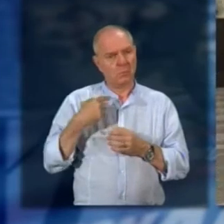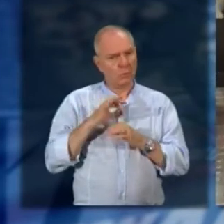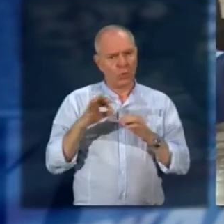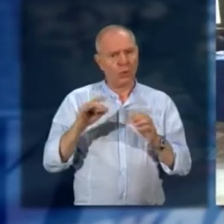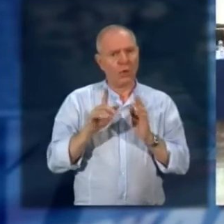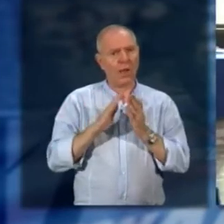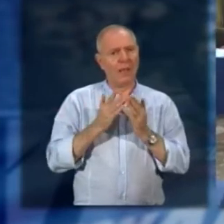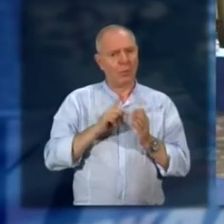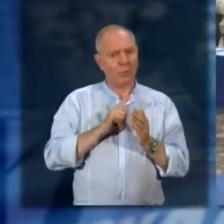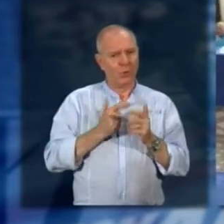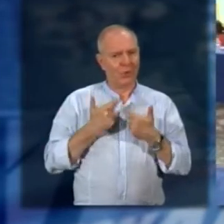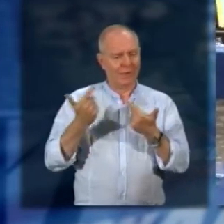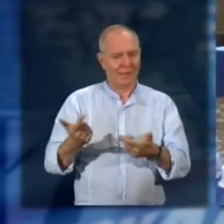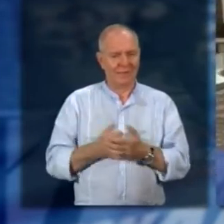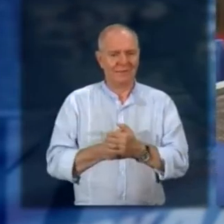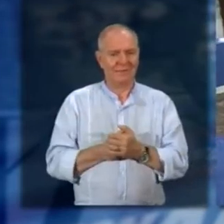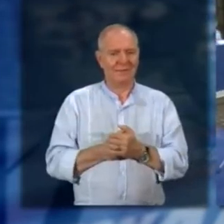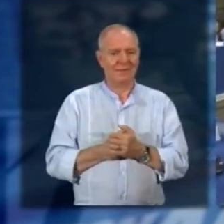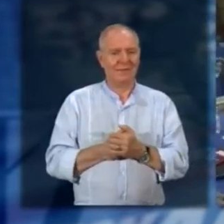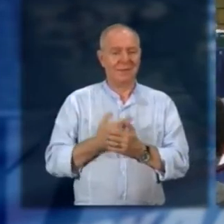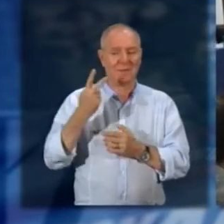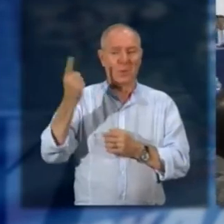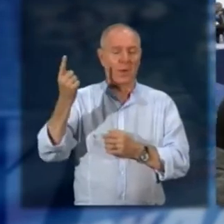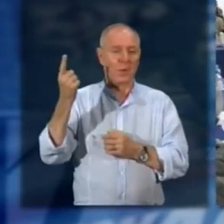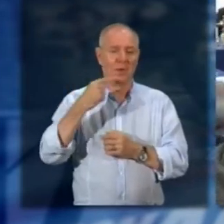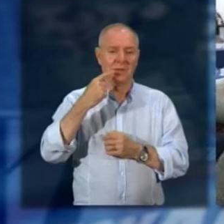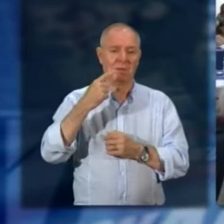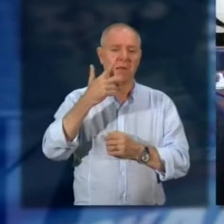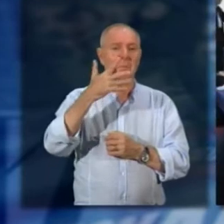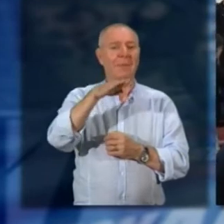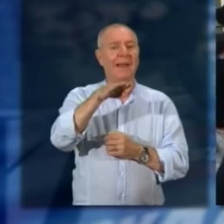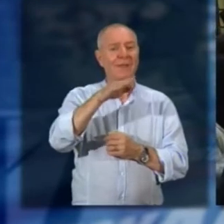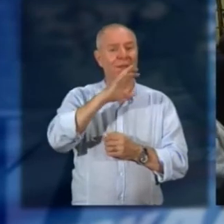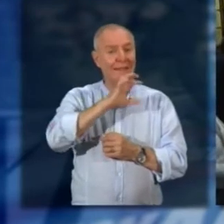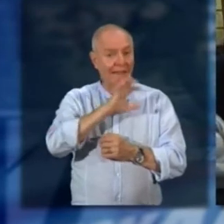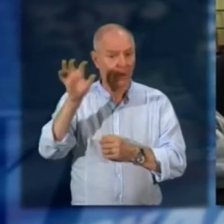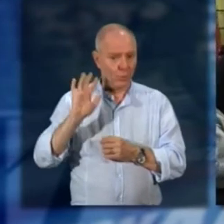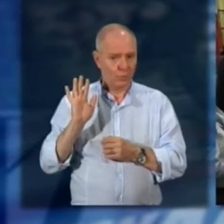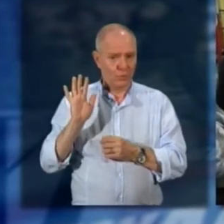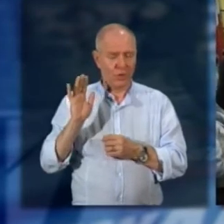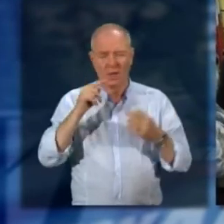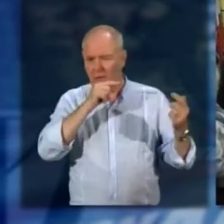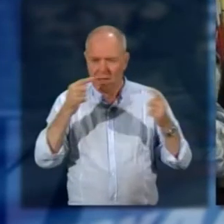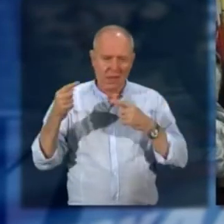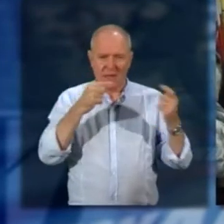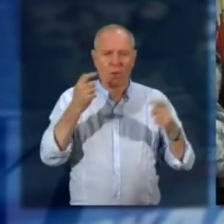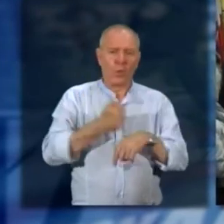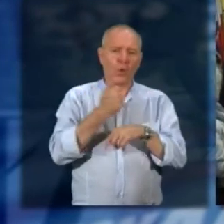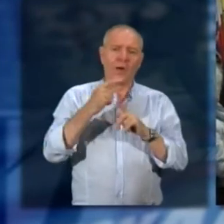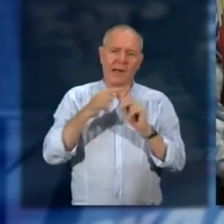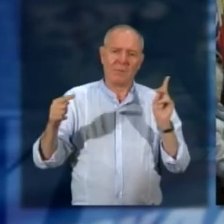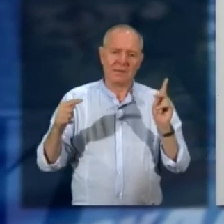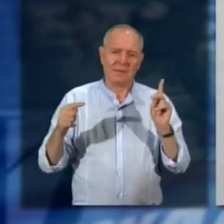libro a questo punto scatta la minaccia di denuncia da parte di Travaini al sindaco dopo due ore e trenta di discussione il neopresidente